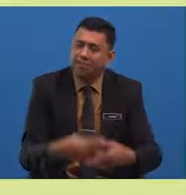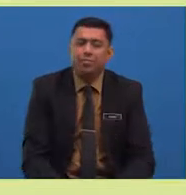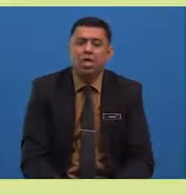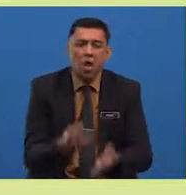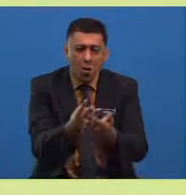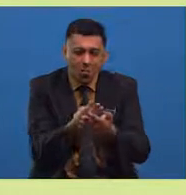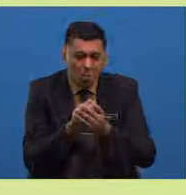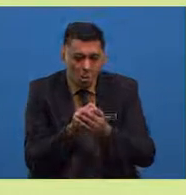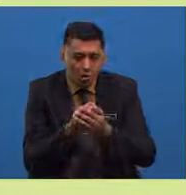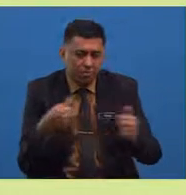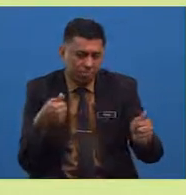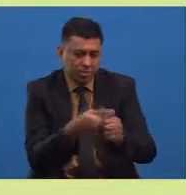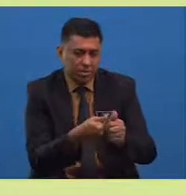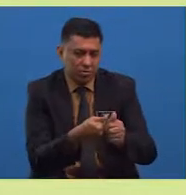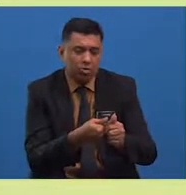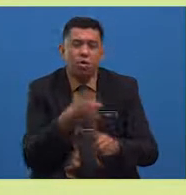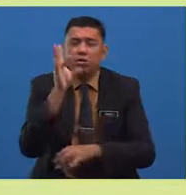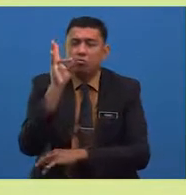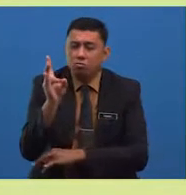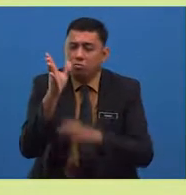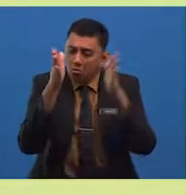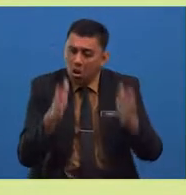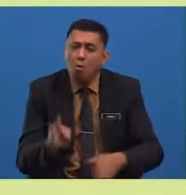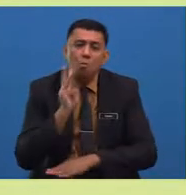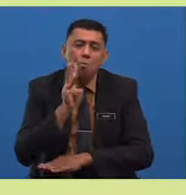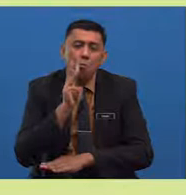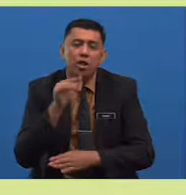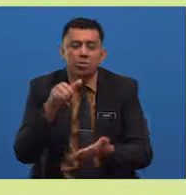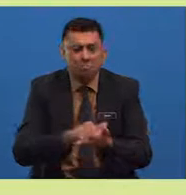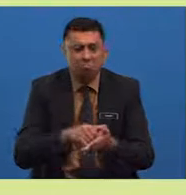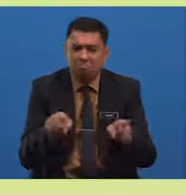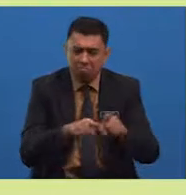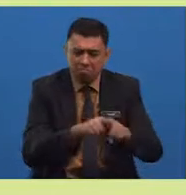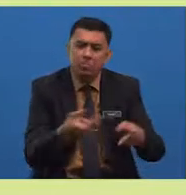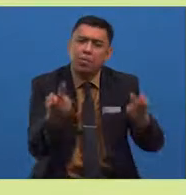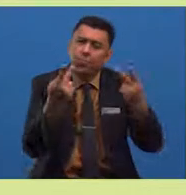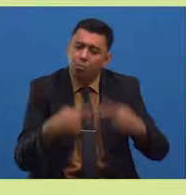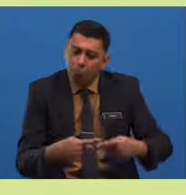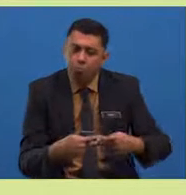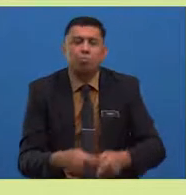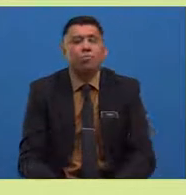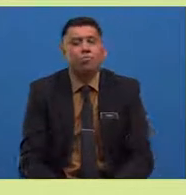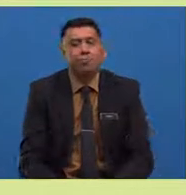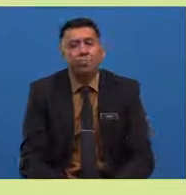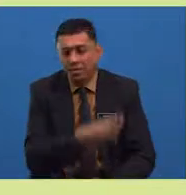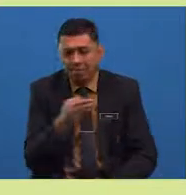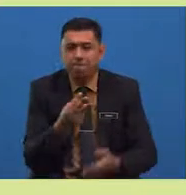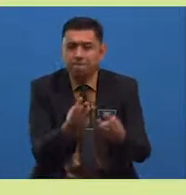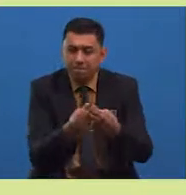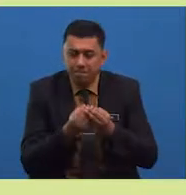untuk mengikuti tujuh orang wanita itu pulang ke kayangan dan permintaannya